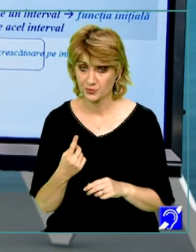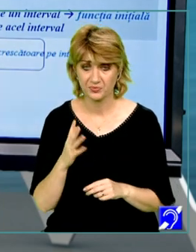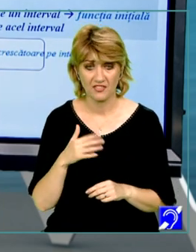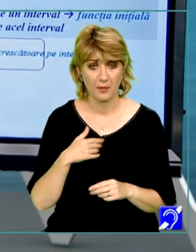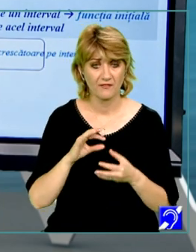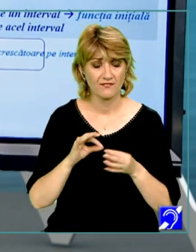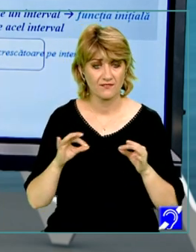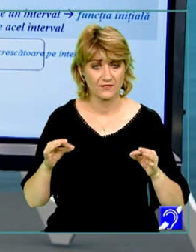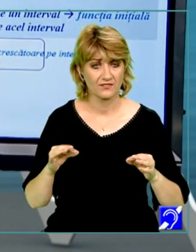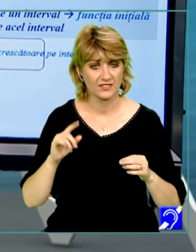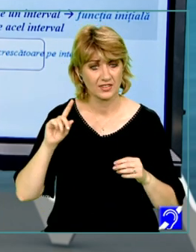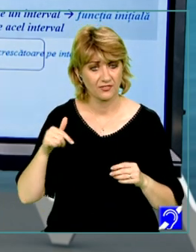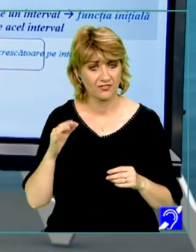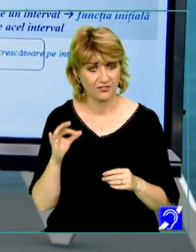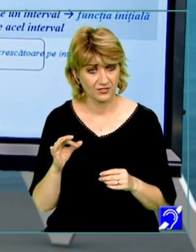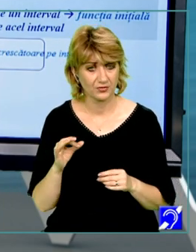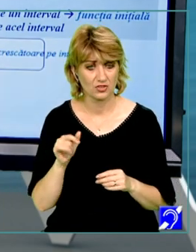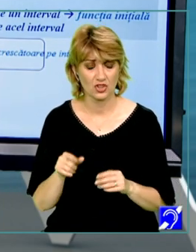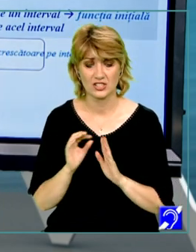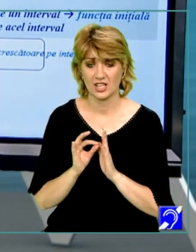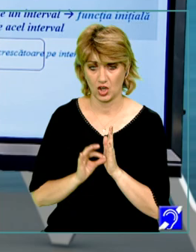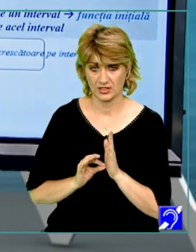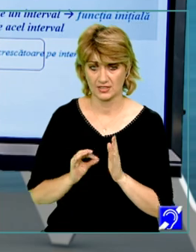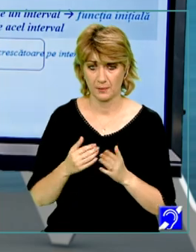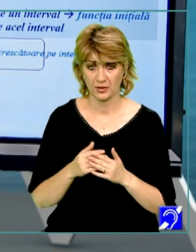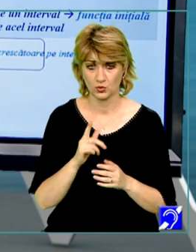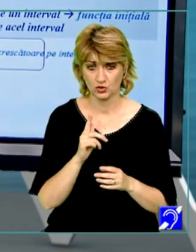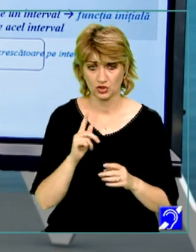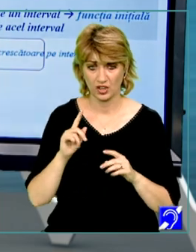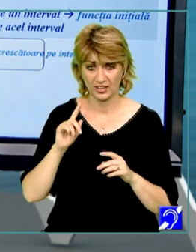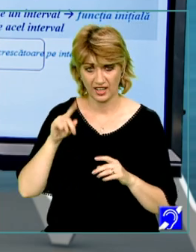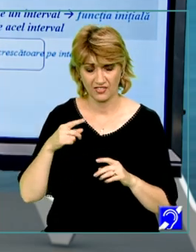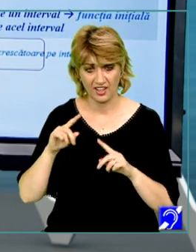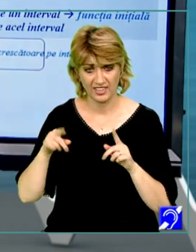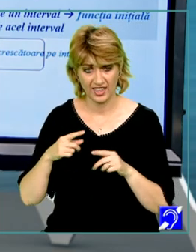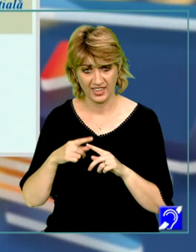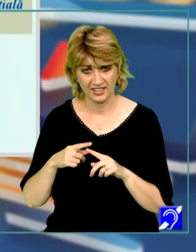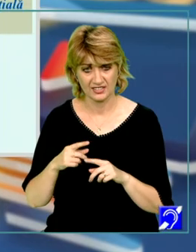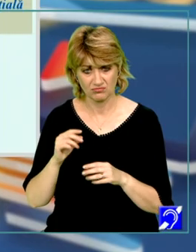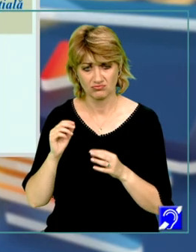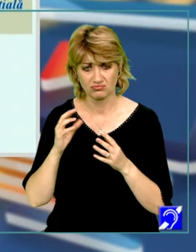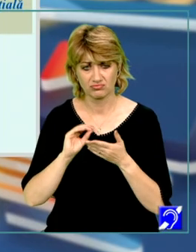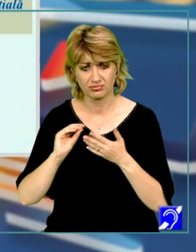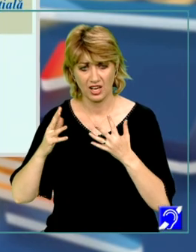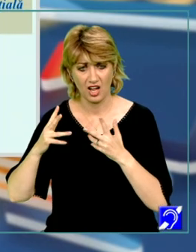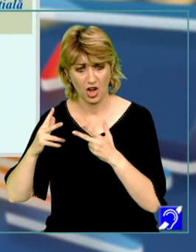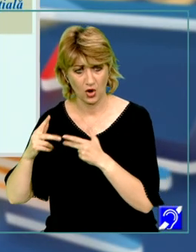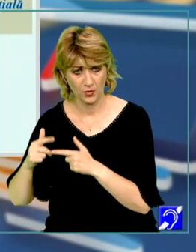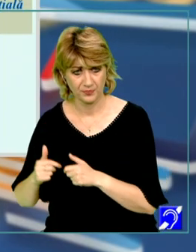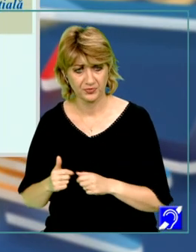derivatei sumei și în aceste condiții, pentru g derivat de x, obținem prin prelucrări succesive